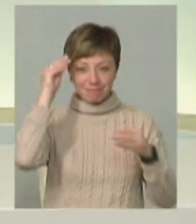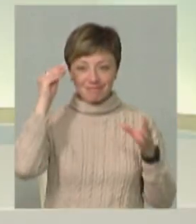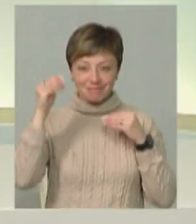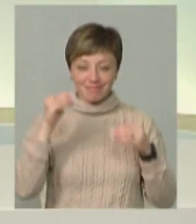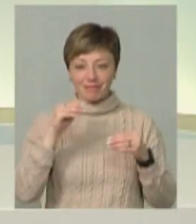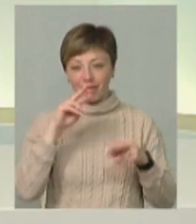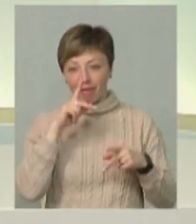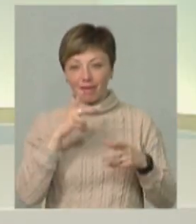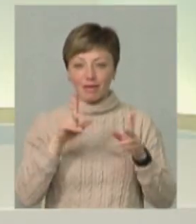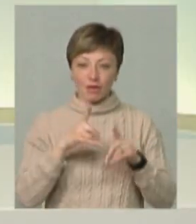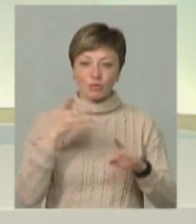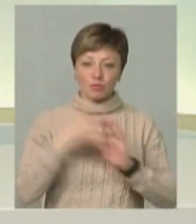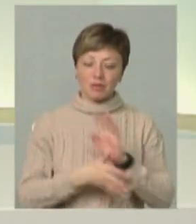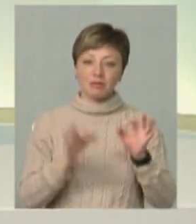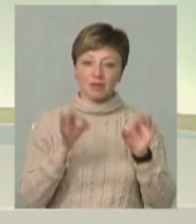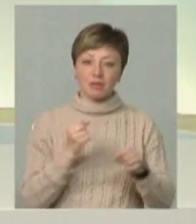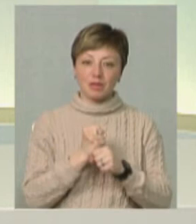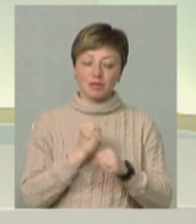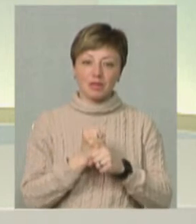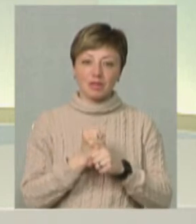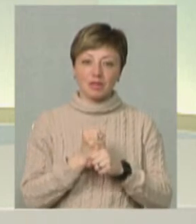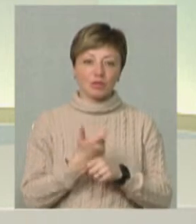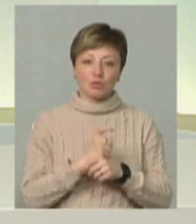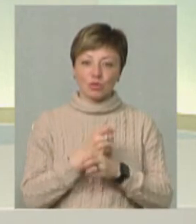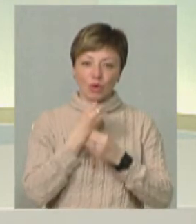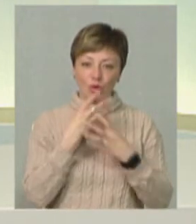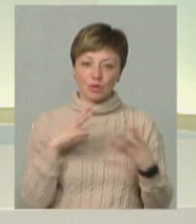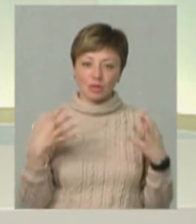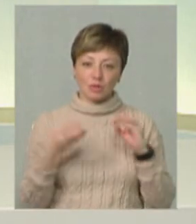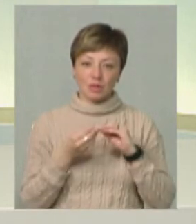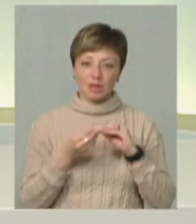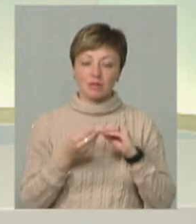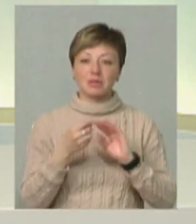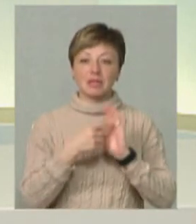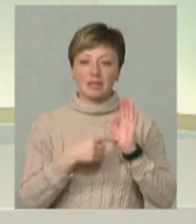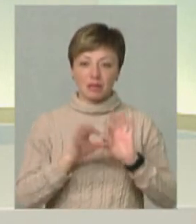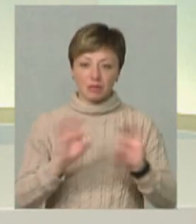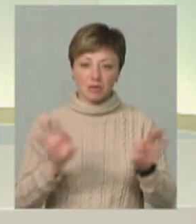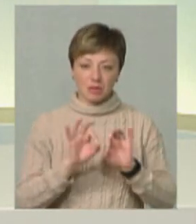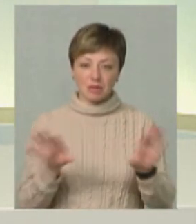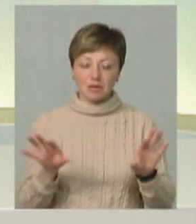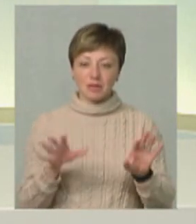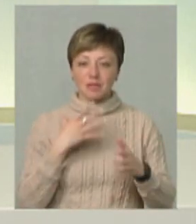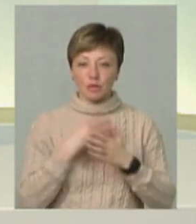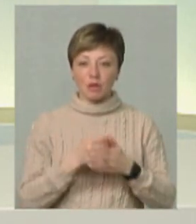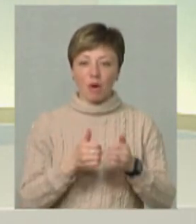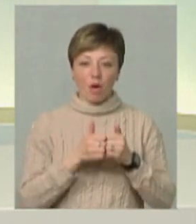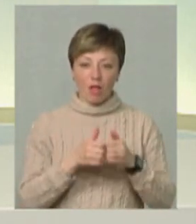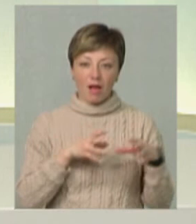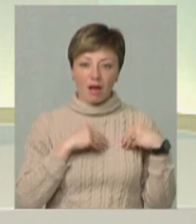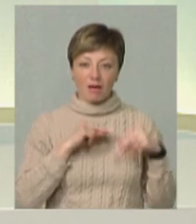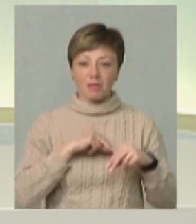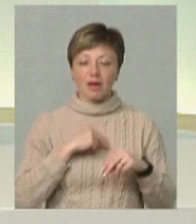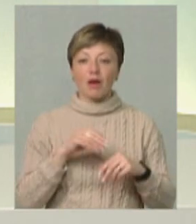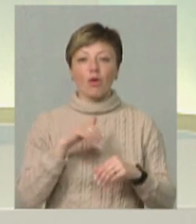як правильно працювати. І сьогодні ми вже вийшли на такий ревір, що маємо дуже хороші результати, з якими ми ділимося. Яка із своїми колегами і хочемо,